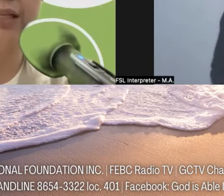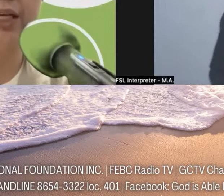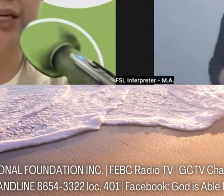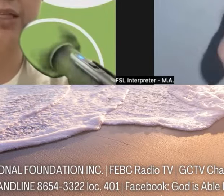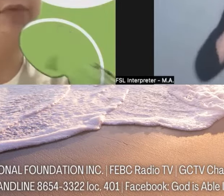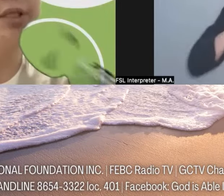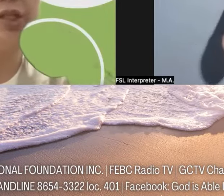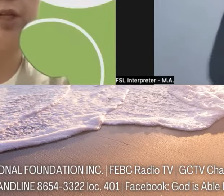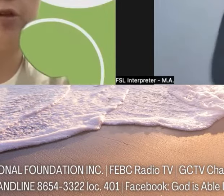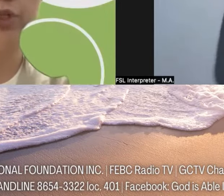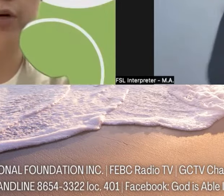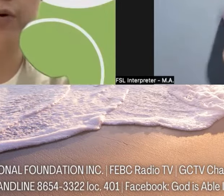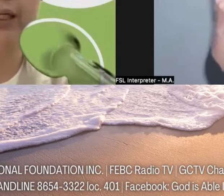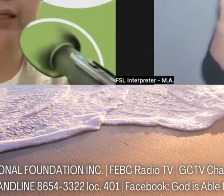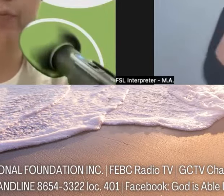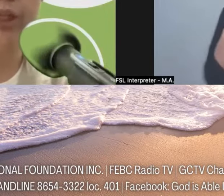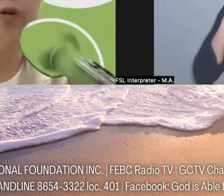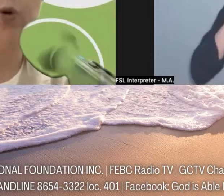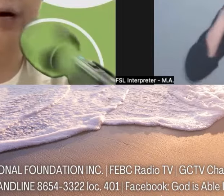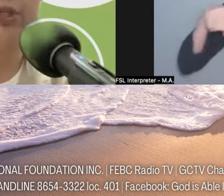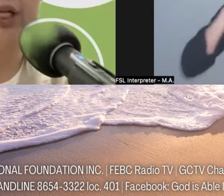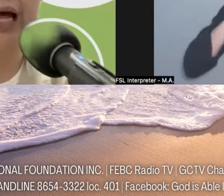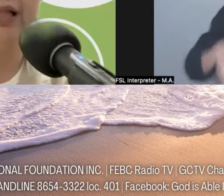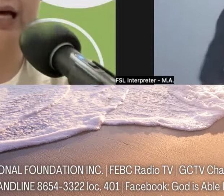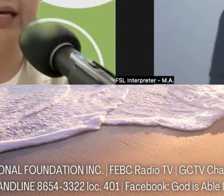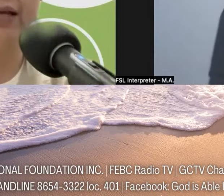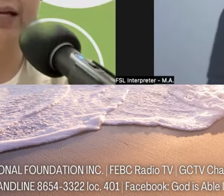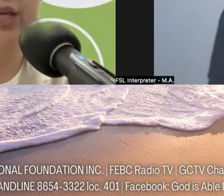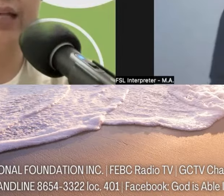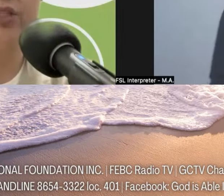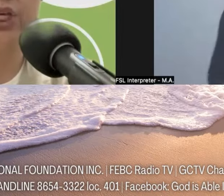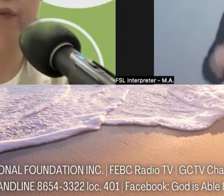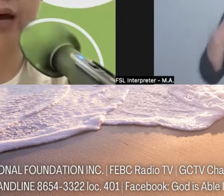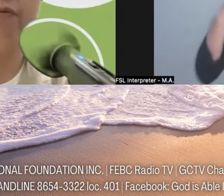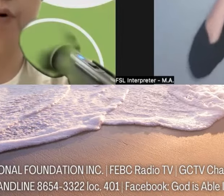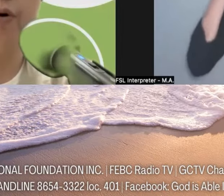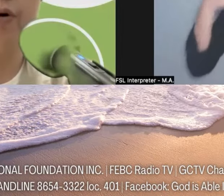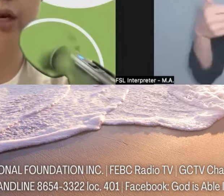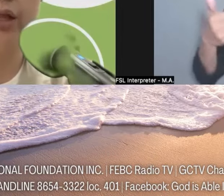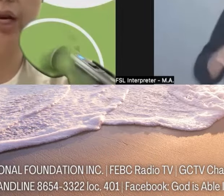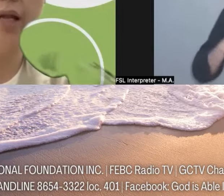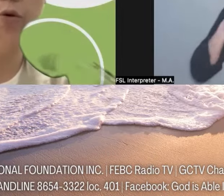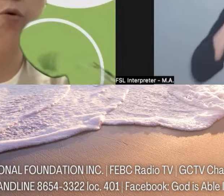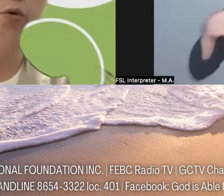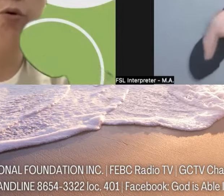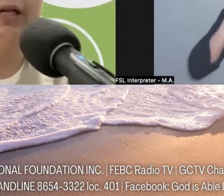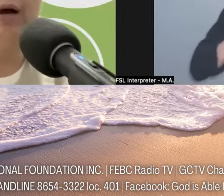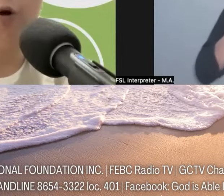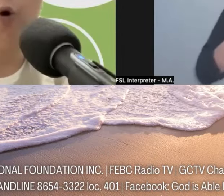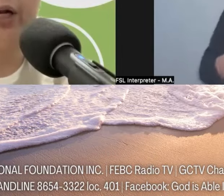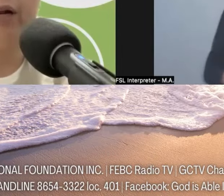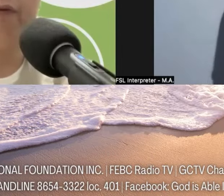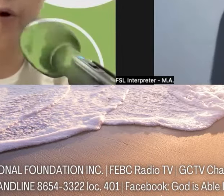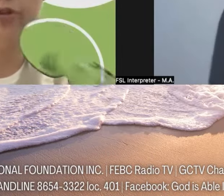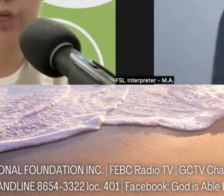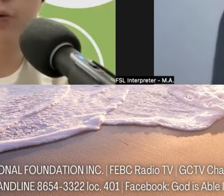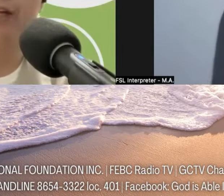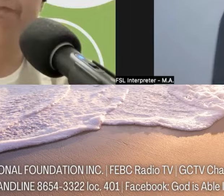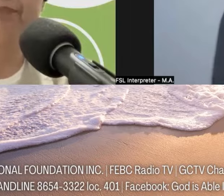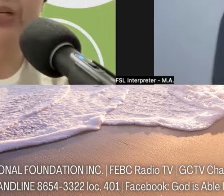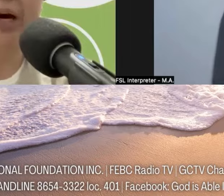-296-6620. Pwede rin tumawag sa landline. That's 8654-3322-LOCAL